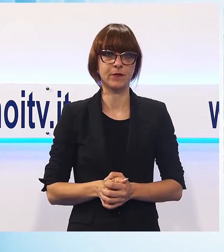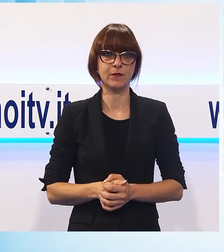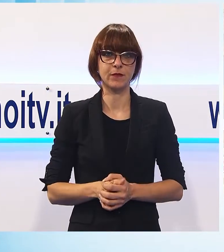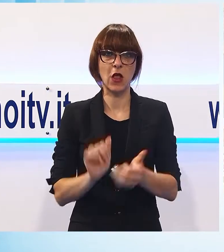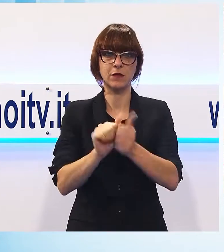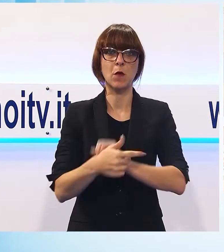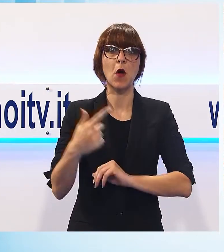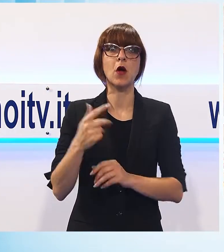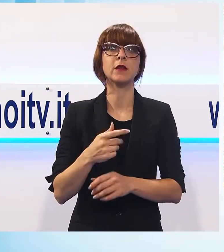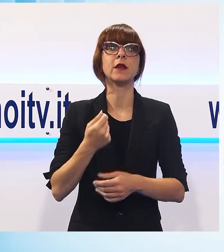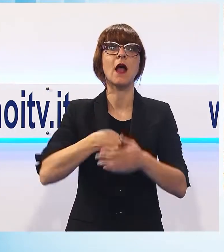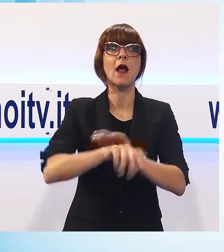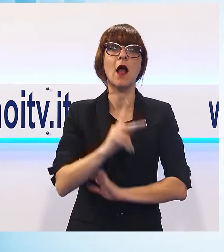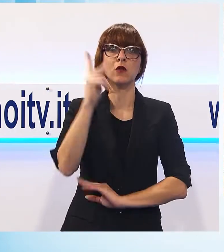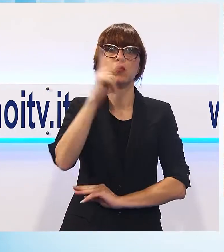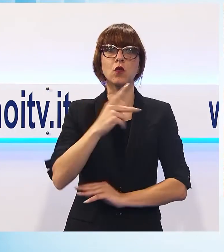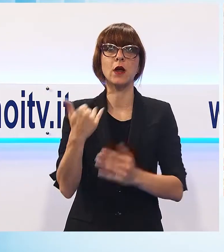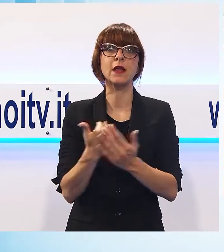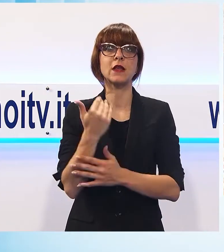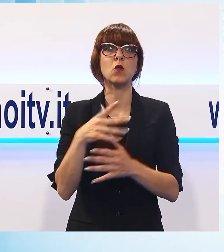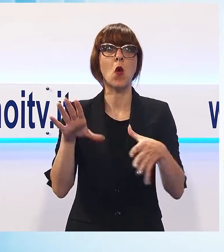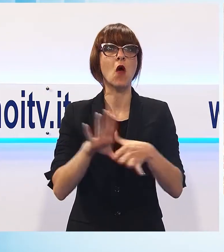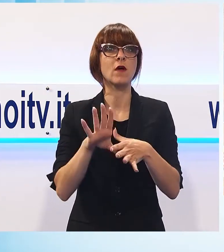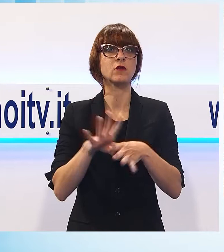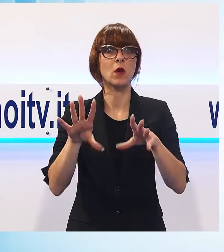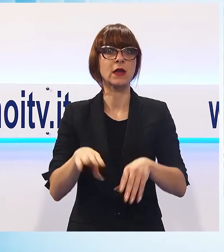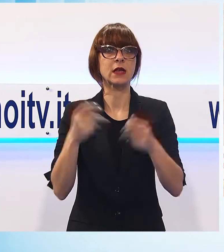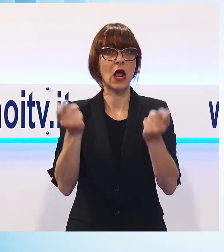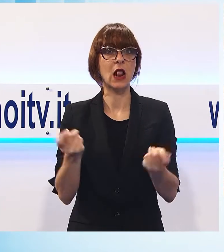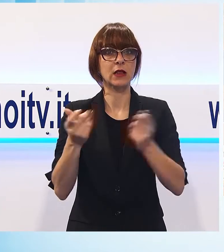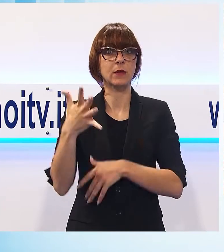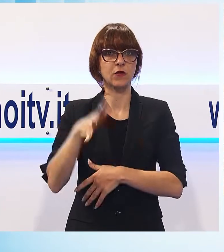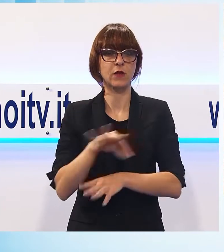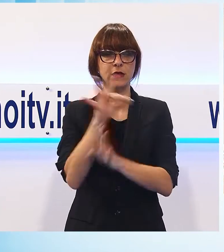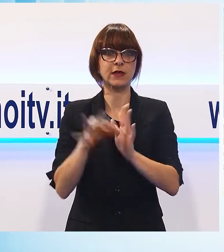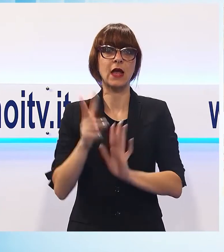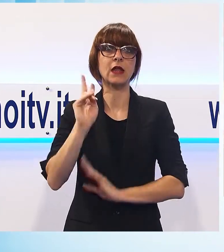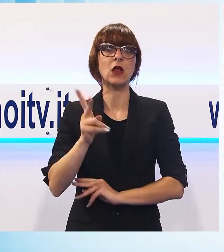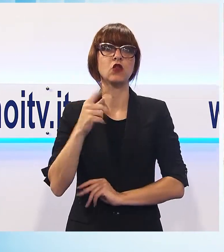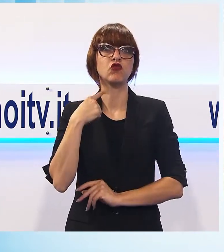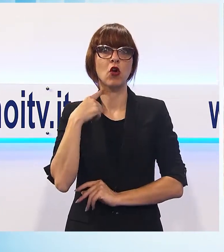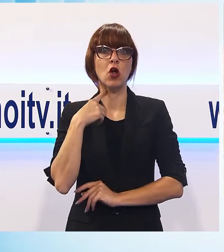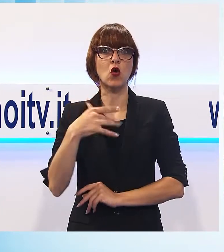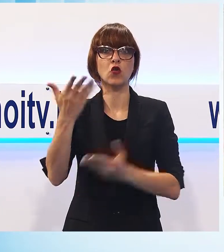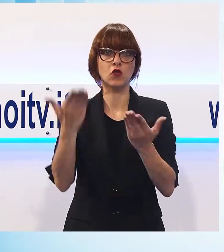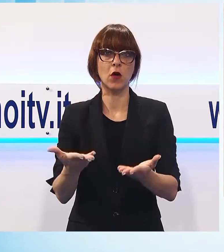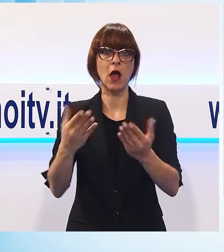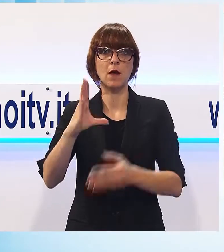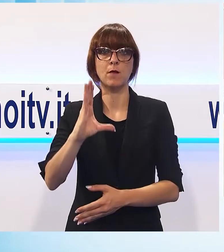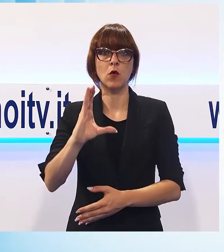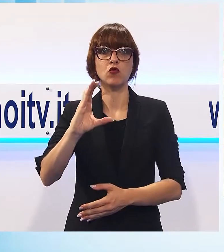lavoro, inizio degli allenamenti al Port Elisa per la compagine rosso-nera, il 12 agosto al Ciocco, la prima amichevole.